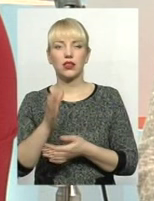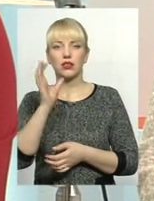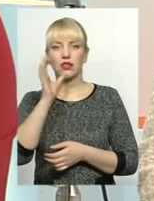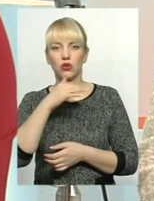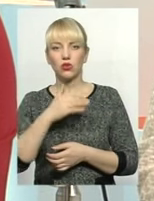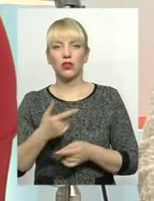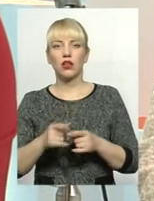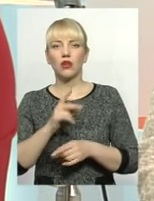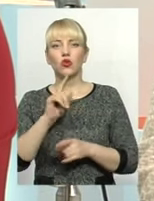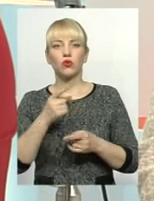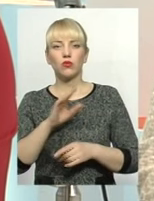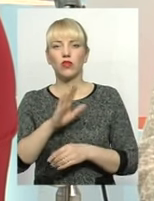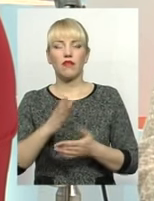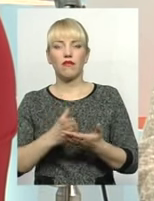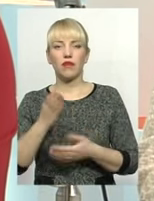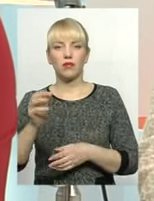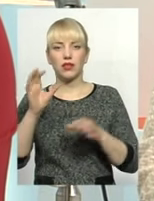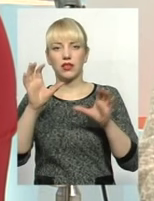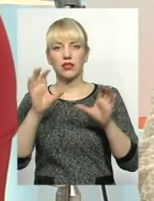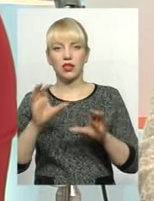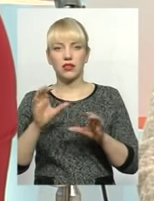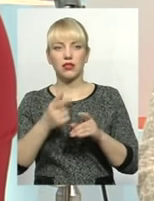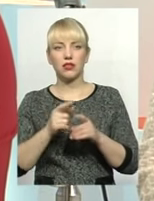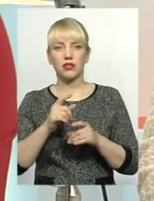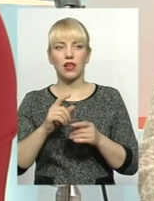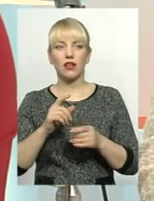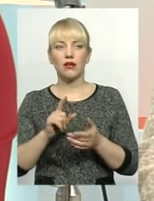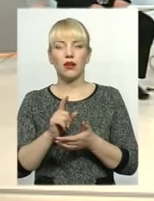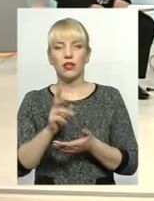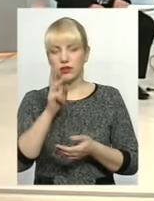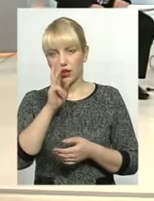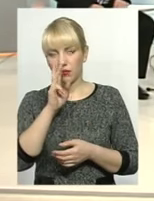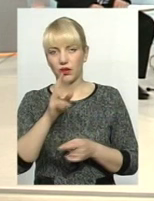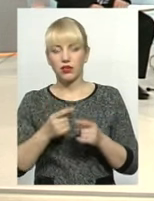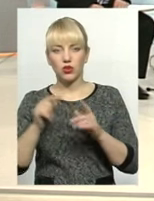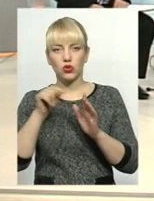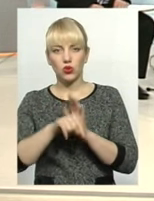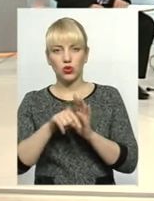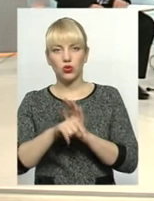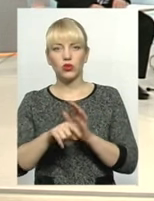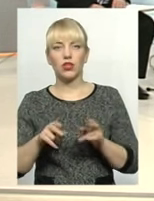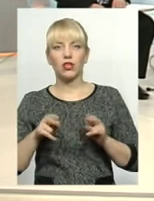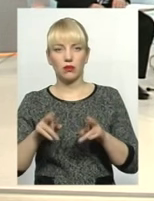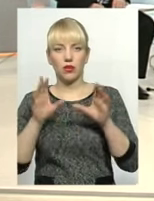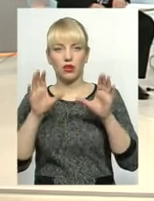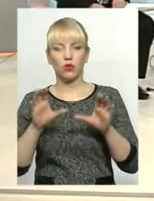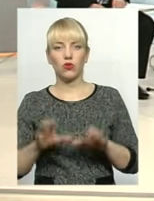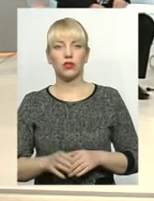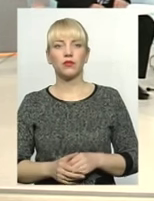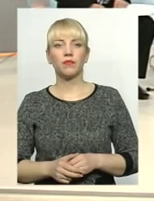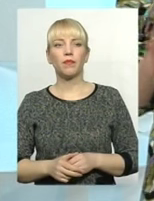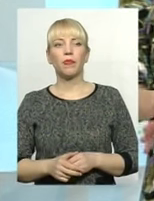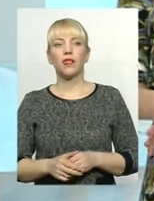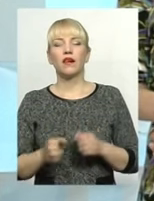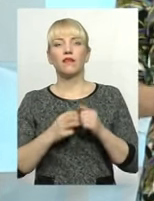що невиплата зарплати, вона стосується закону про оплату праці і кримінального кодексу в тому числі. Світлана Ігорівна, 18 мільйонів субвенція.